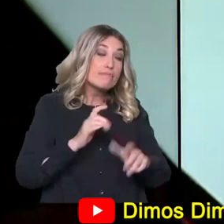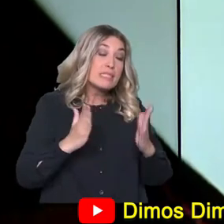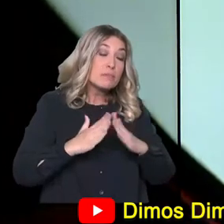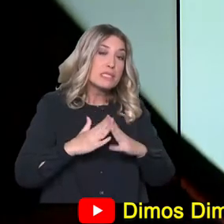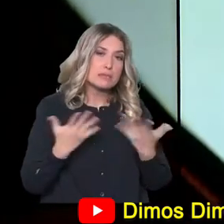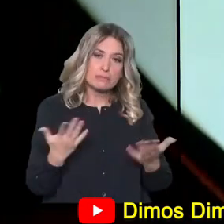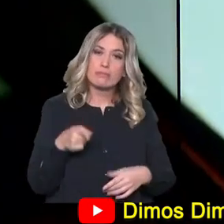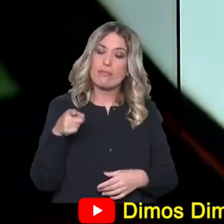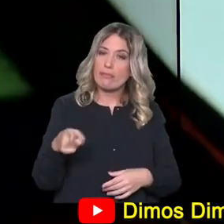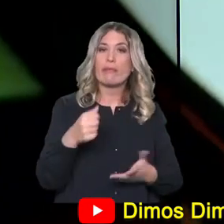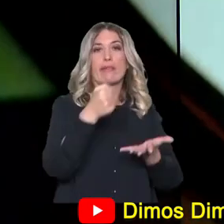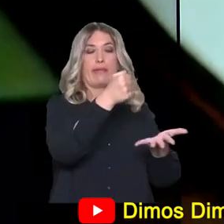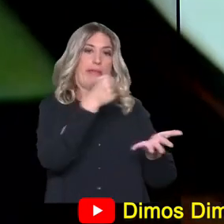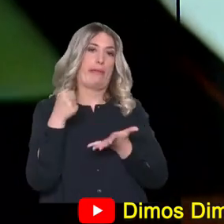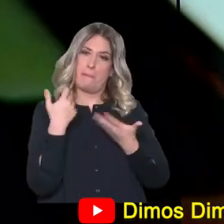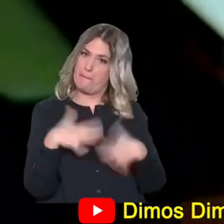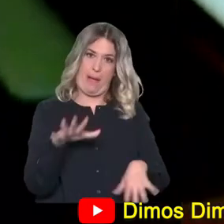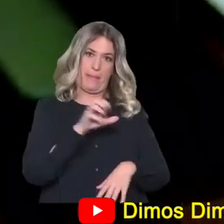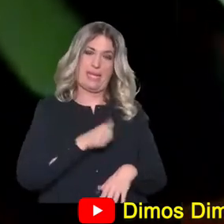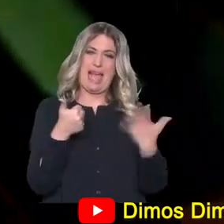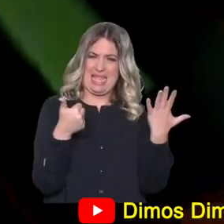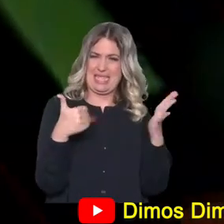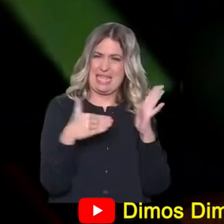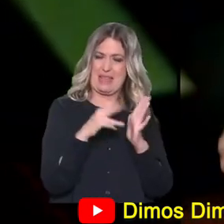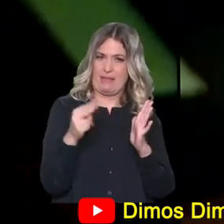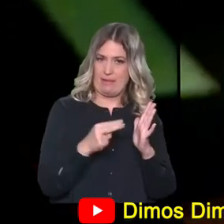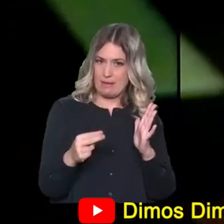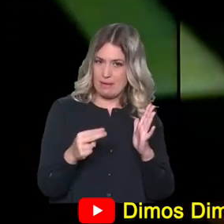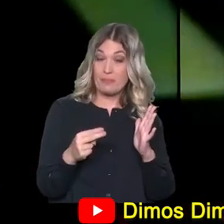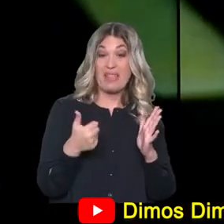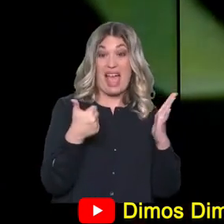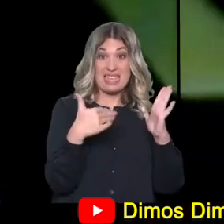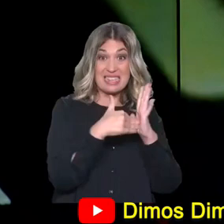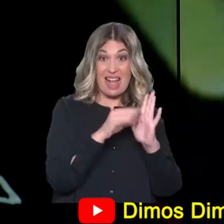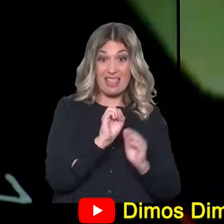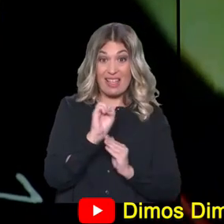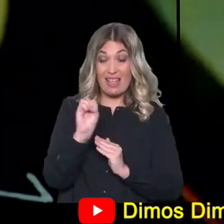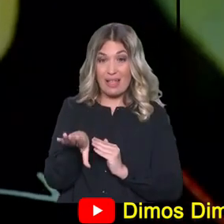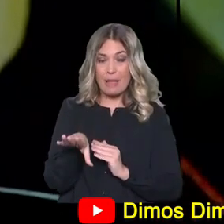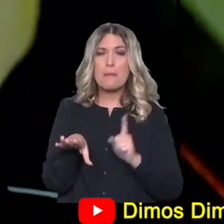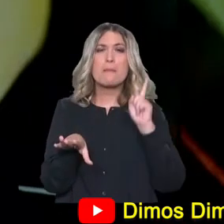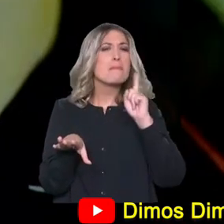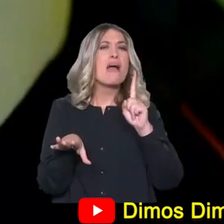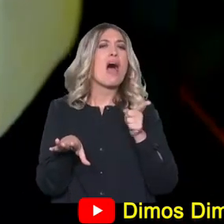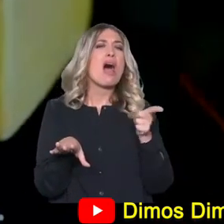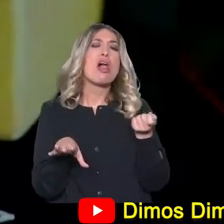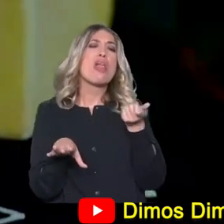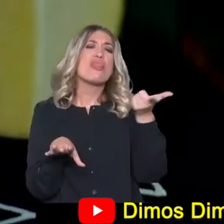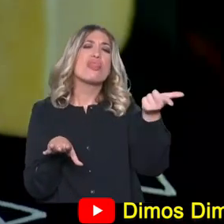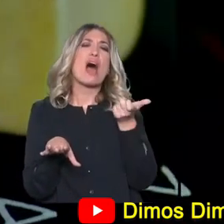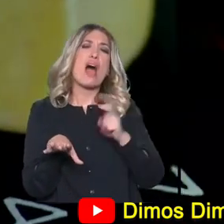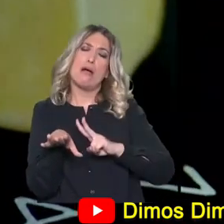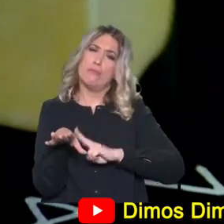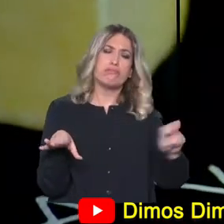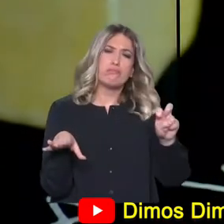Πήρε την αποζημίωση των 6.500 ευρώ από το κράτος. Και του την αφαίρεσε από το λογαριασμό του μια εισπρακτική εταιρεία. Παρότι αυτό ρητά απαγορεύεται.